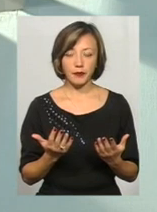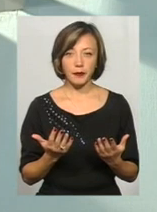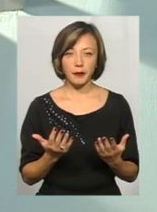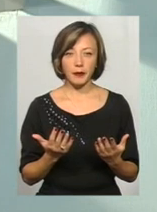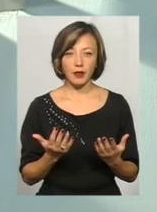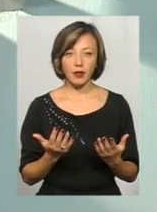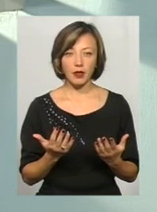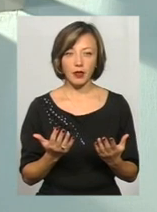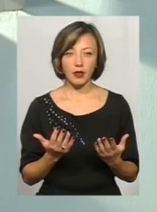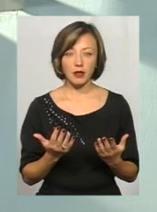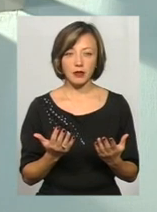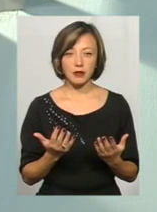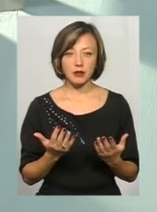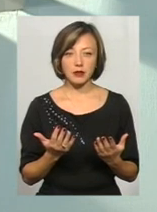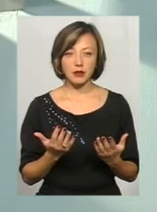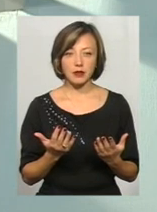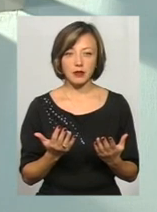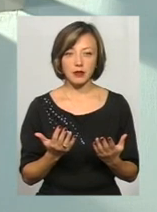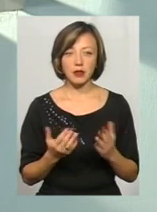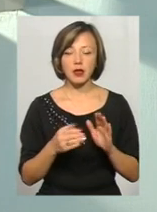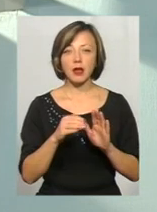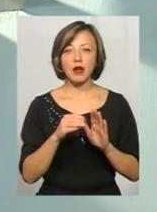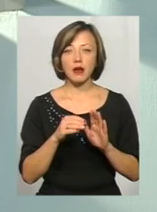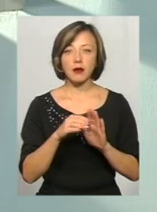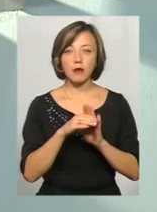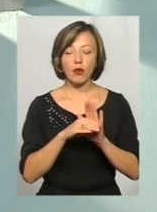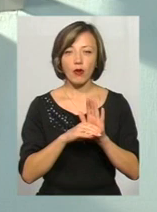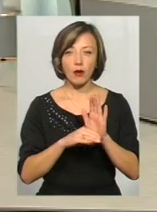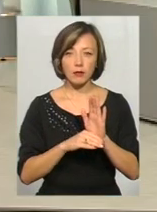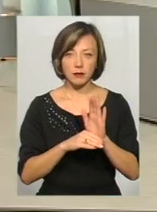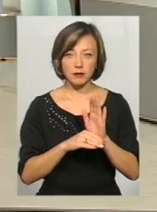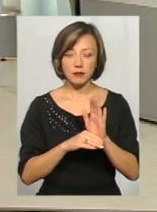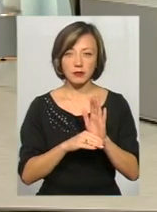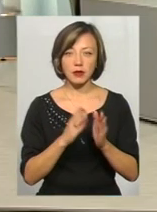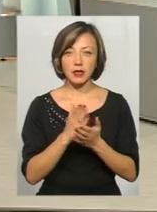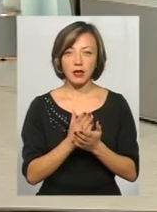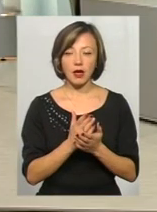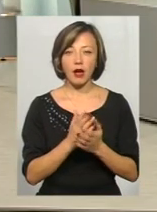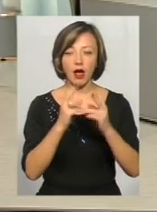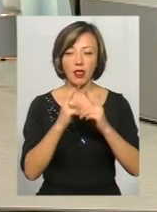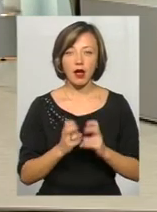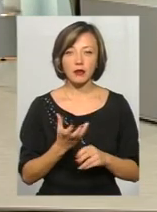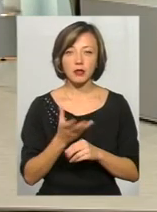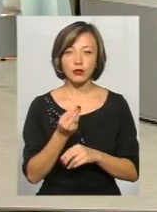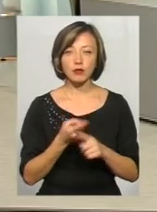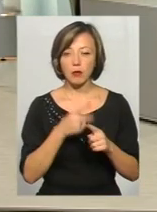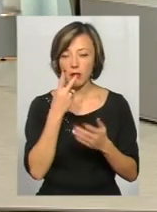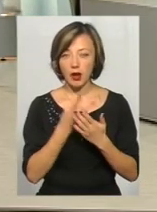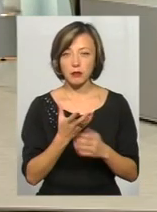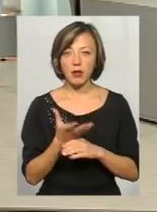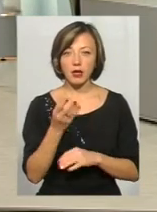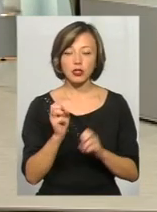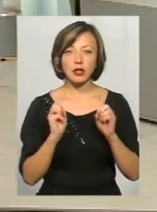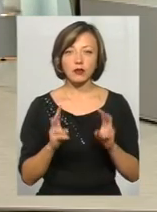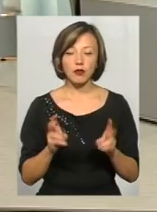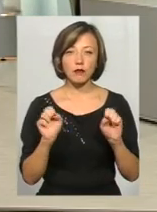Програмний комплекс здійснює аналіз якогось там платежу. І якщо він бачає, що цей платіж ризиковий,